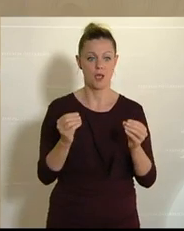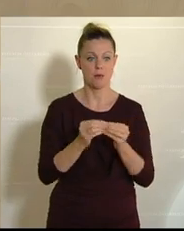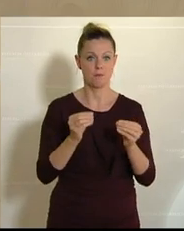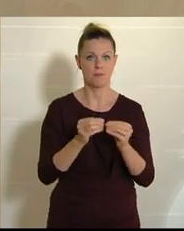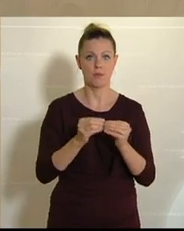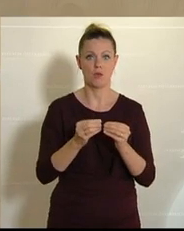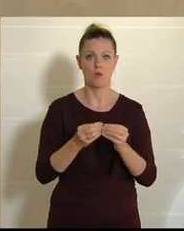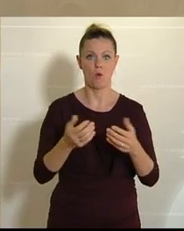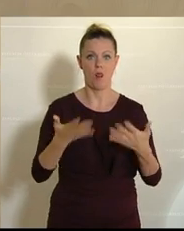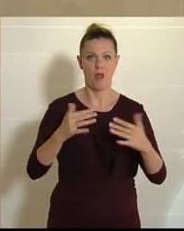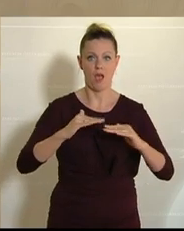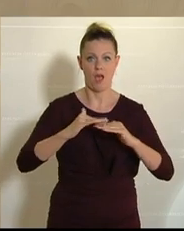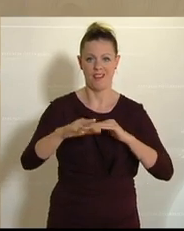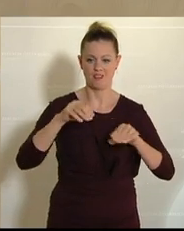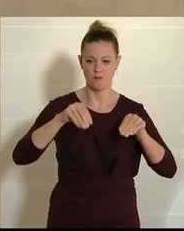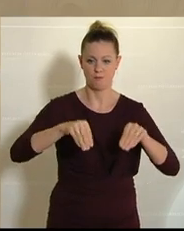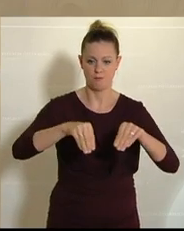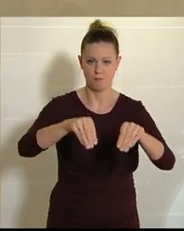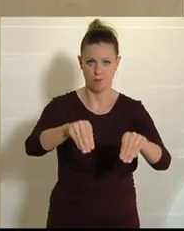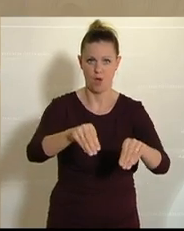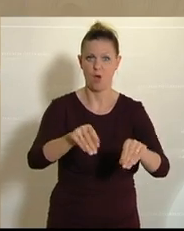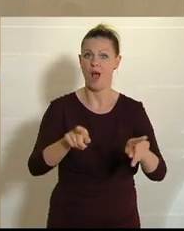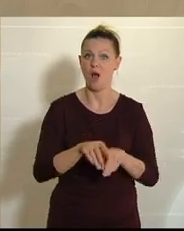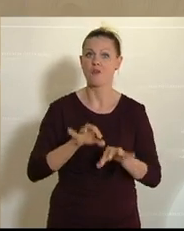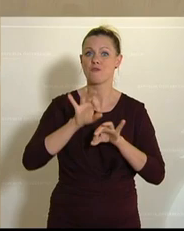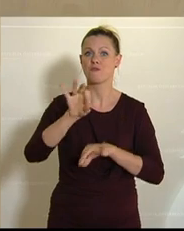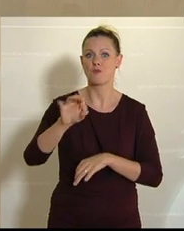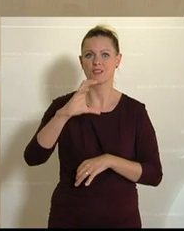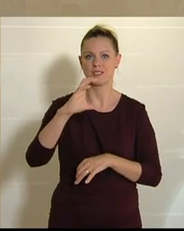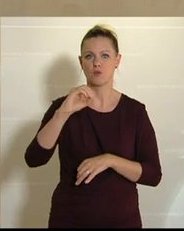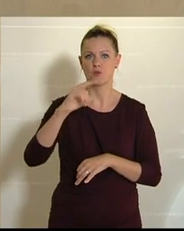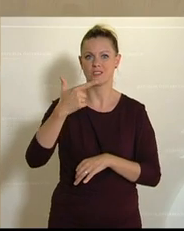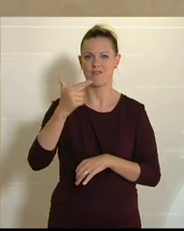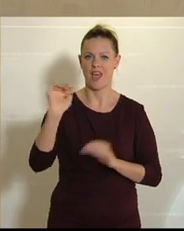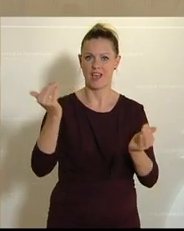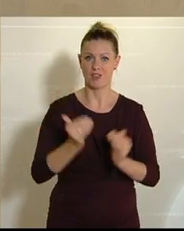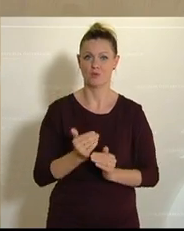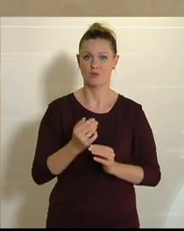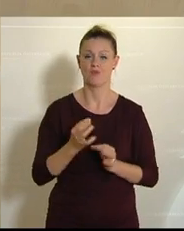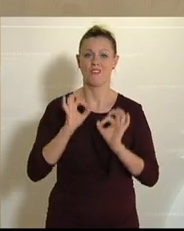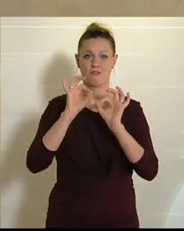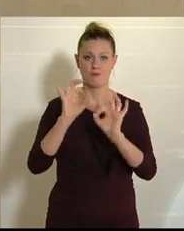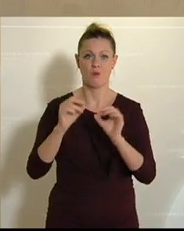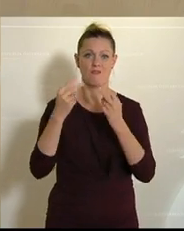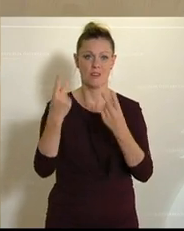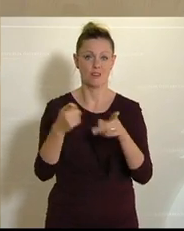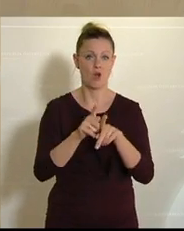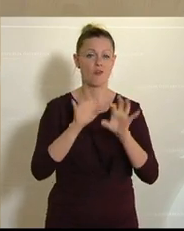garantiert einzahlt in die CO2-Reduktion, in die Gesundheit des Bodens und in die Gesundheit der Menschen.